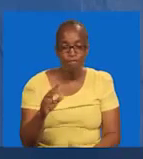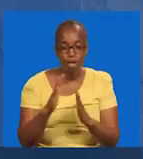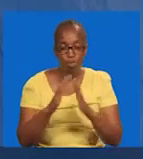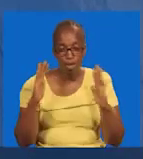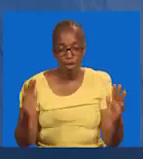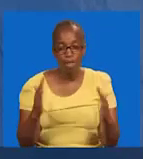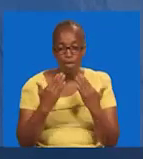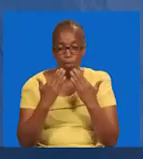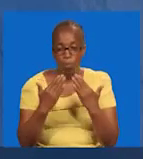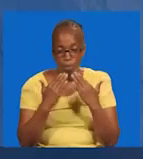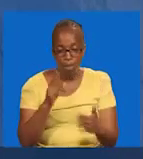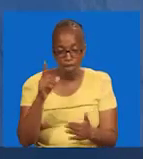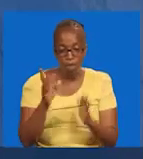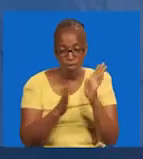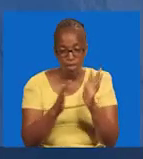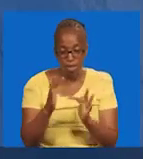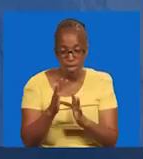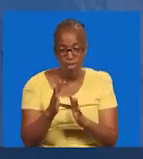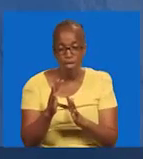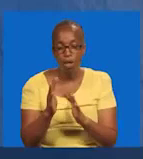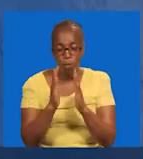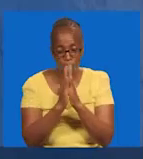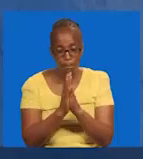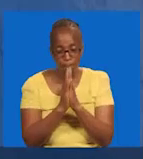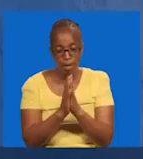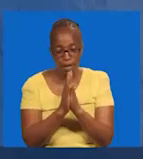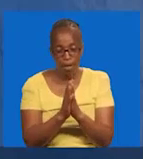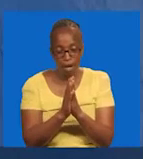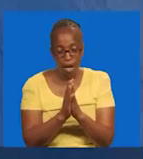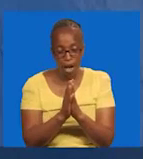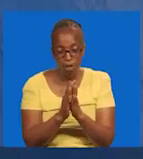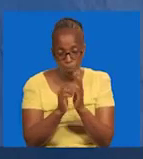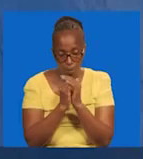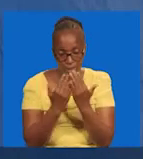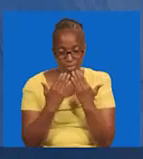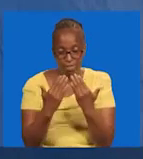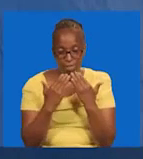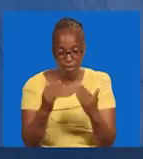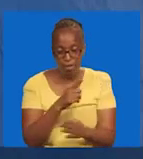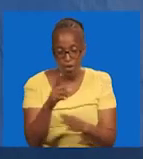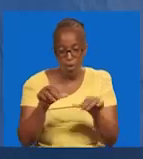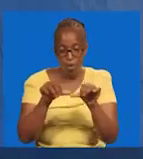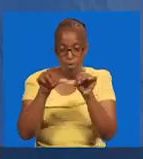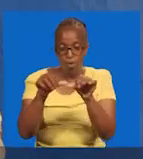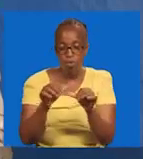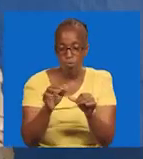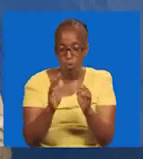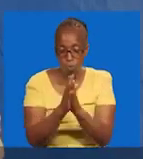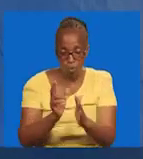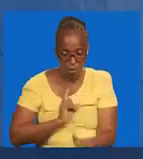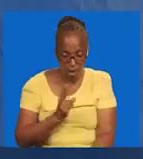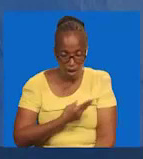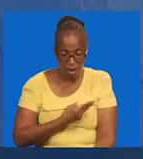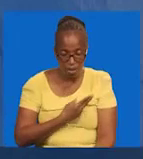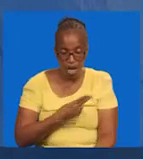Tunakushukuru. Kwa upendo huu. Yesu pokea sifwa. Mungu wetu. Tunakushukuru. Endelea na kuwa